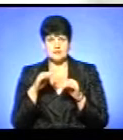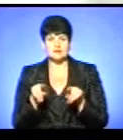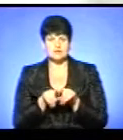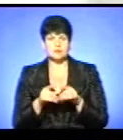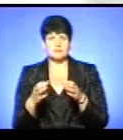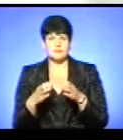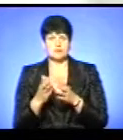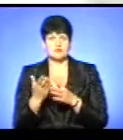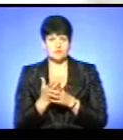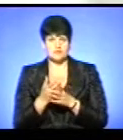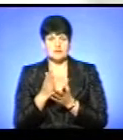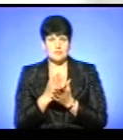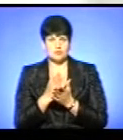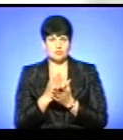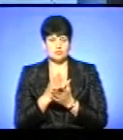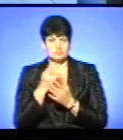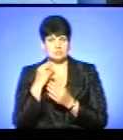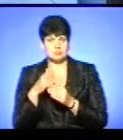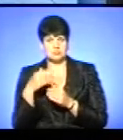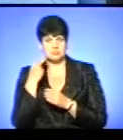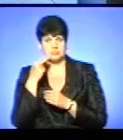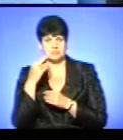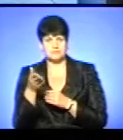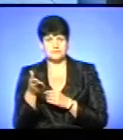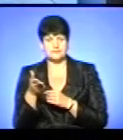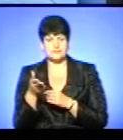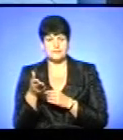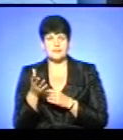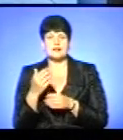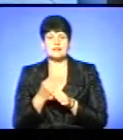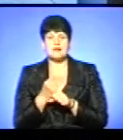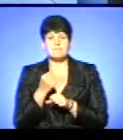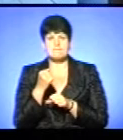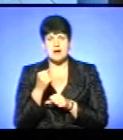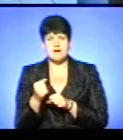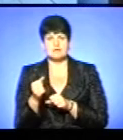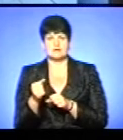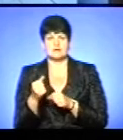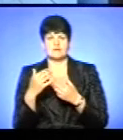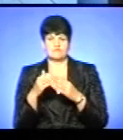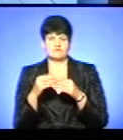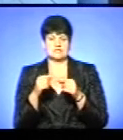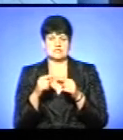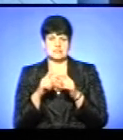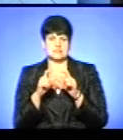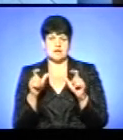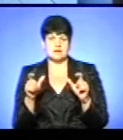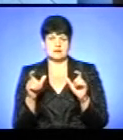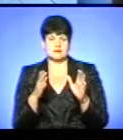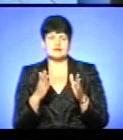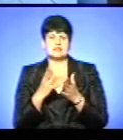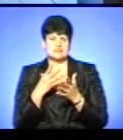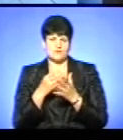пільгових категорій? Так, мають якийсь пріоритет при… Принаправлені до безпосередньо оздоровчих закладів. Ну, звичайно, там є своєю